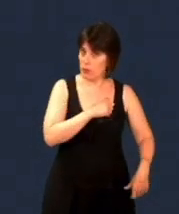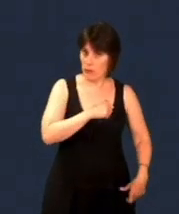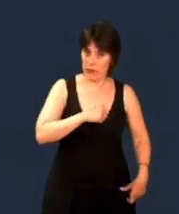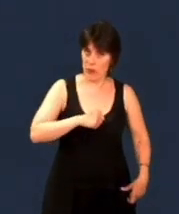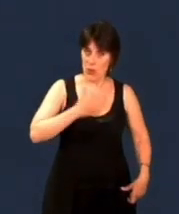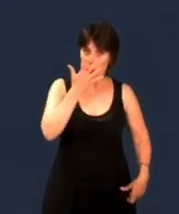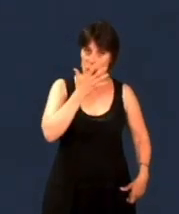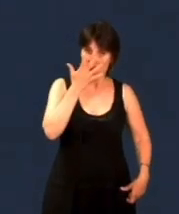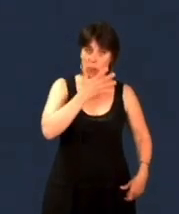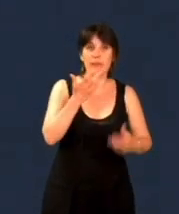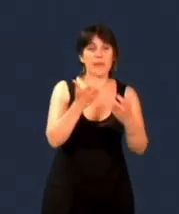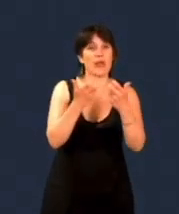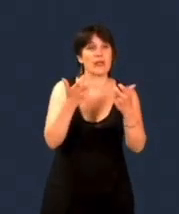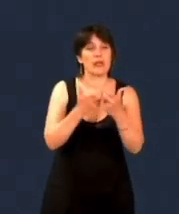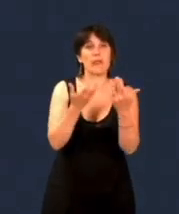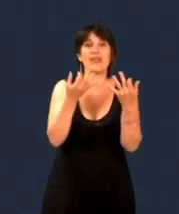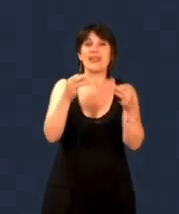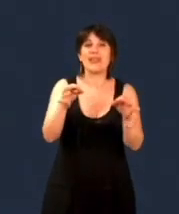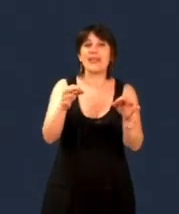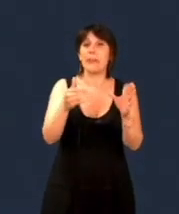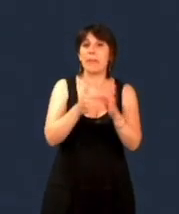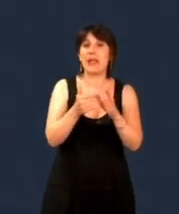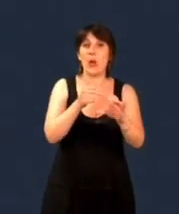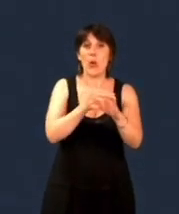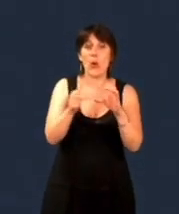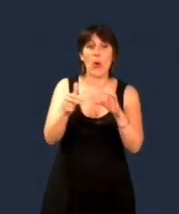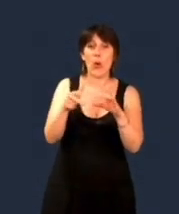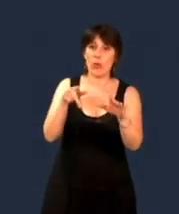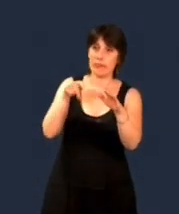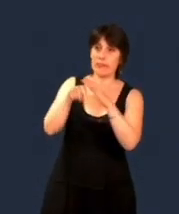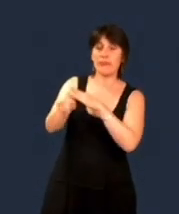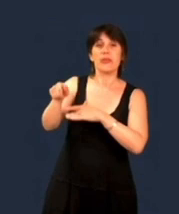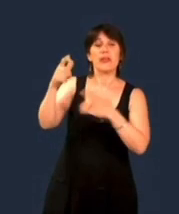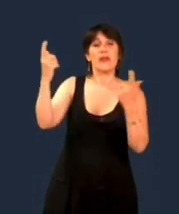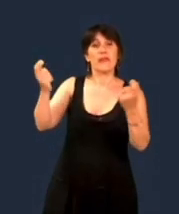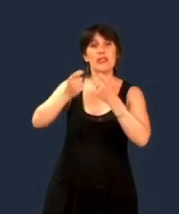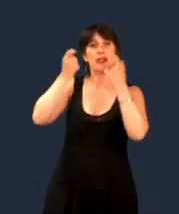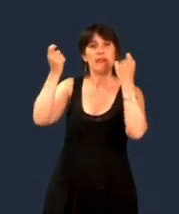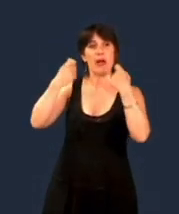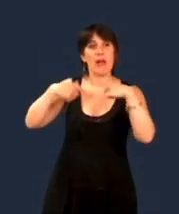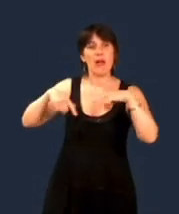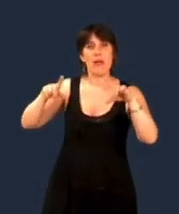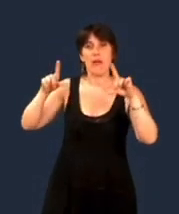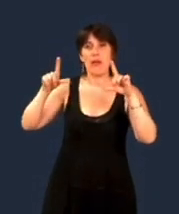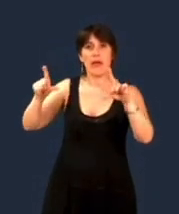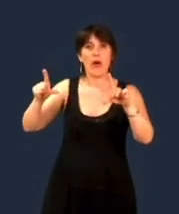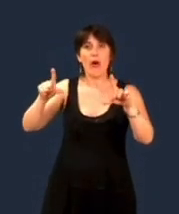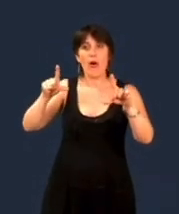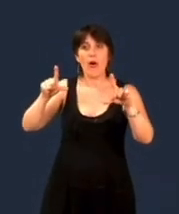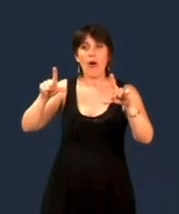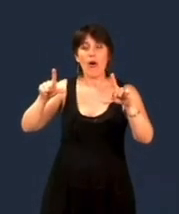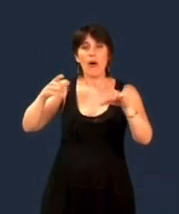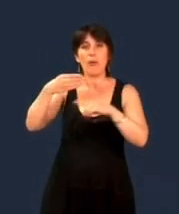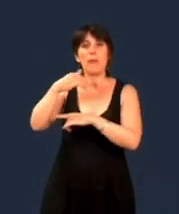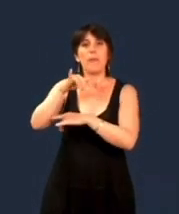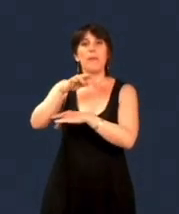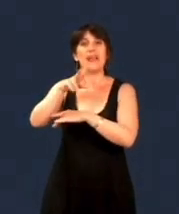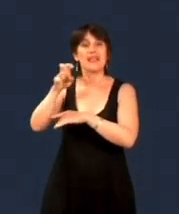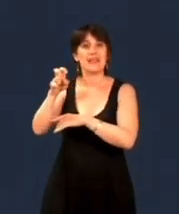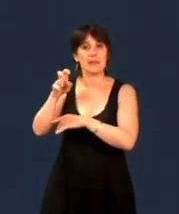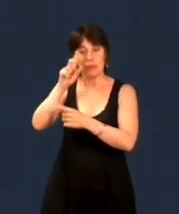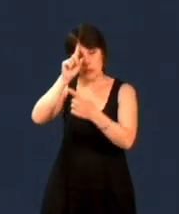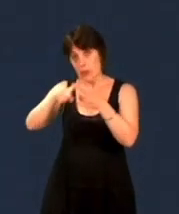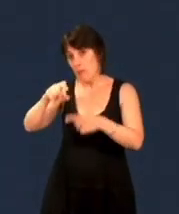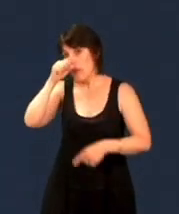région finance à hauteur de 10 000 euros le festival Les Écrans Mis, festival de pornographie inverti. Que je le